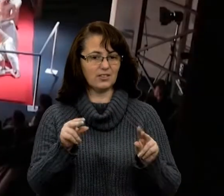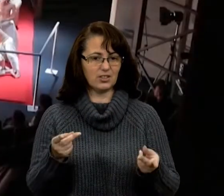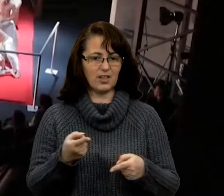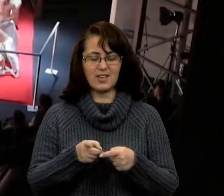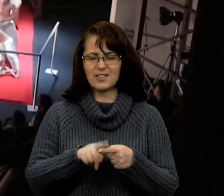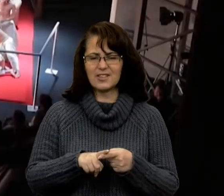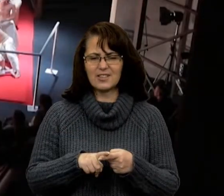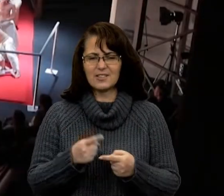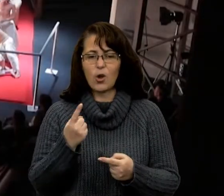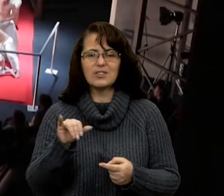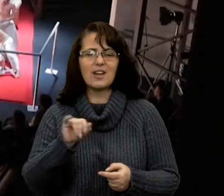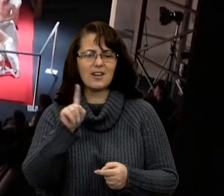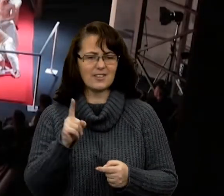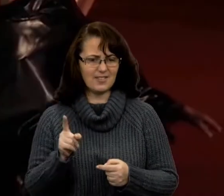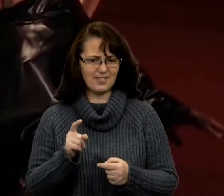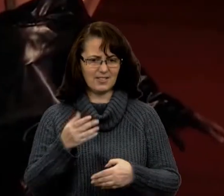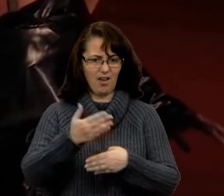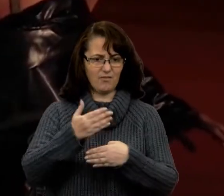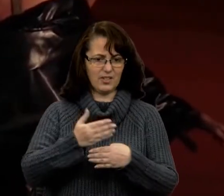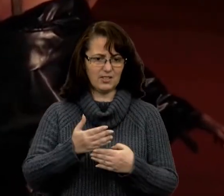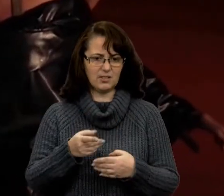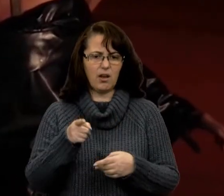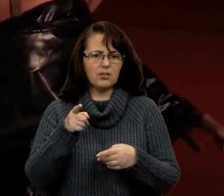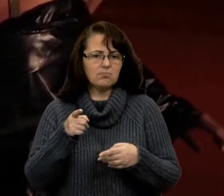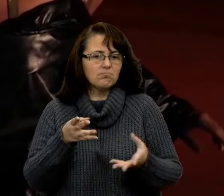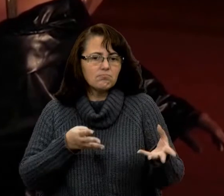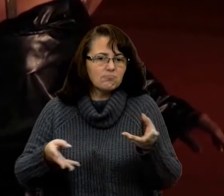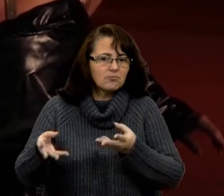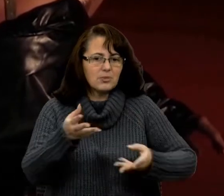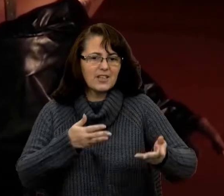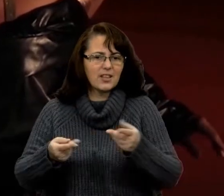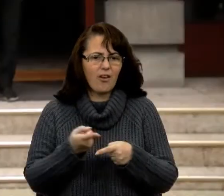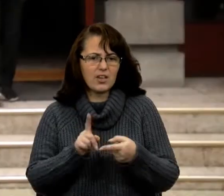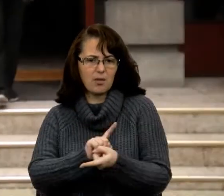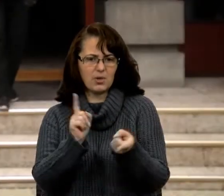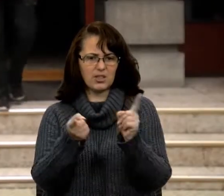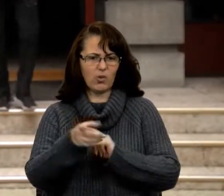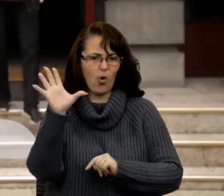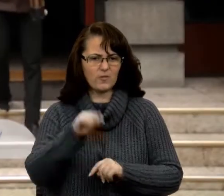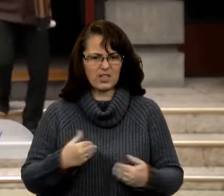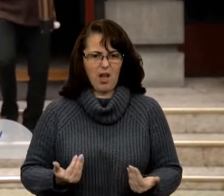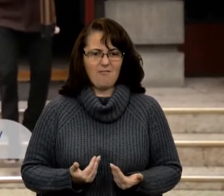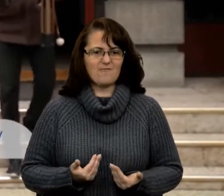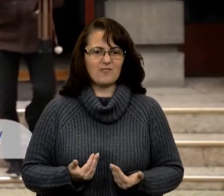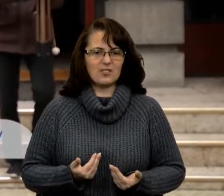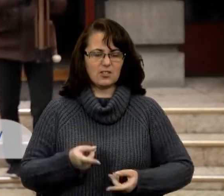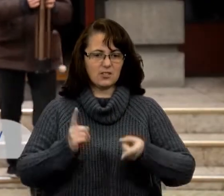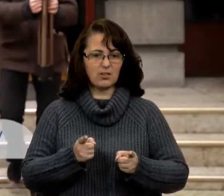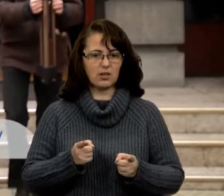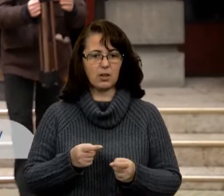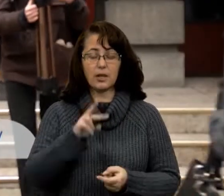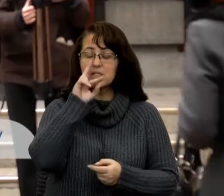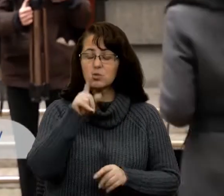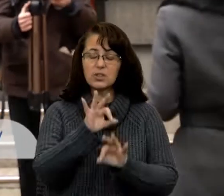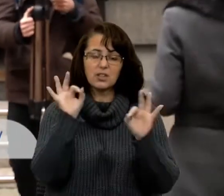Містифікатор, який перетворював написане на живе. Таким його пам'ятають театрали. Ніколи не можна спутати. Було Романа Віктюка, його